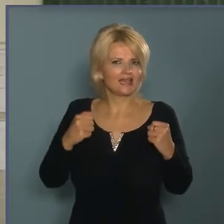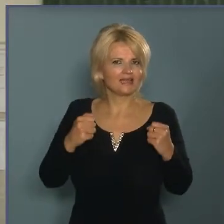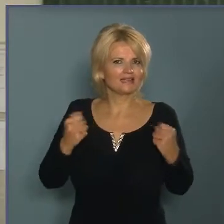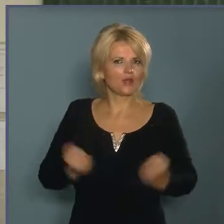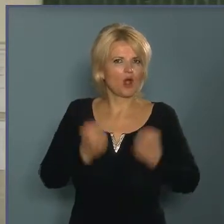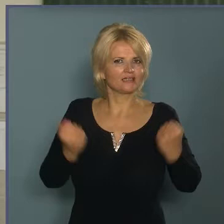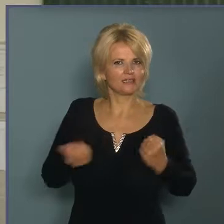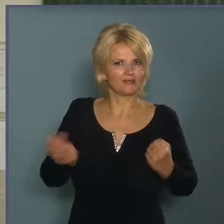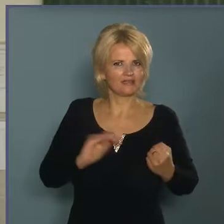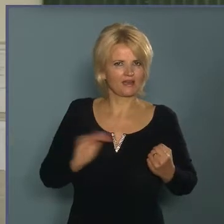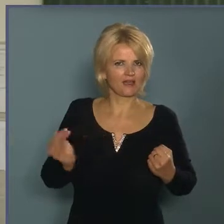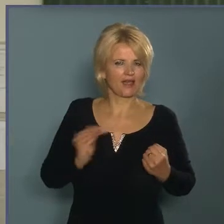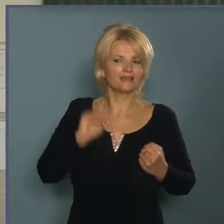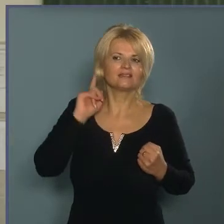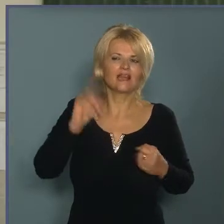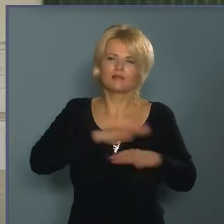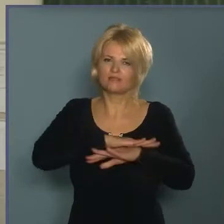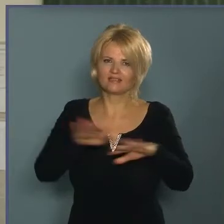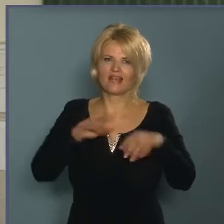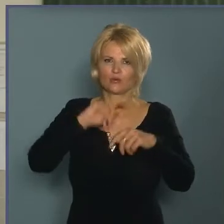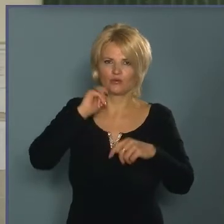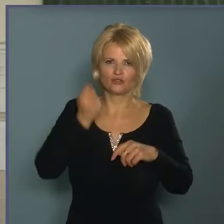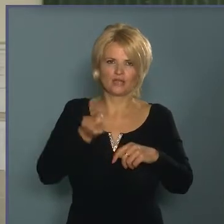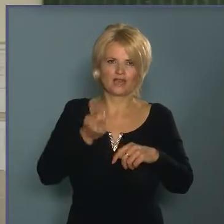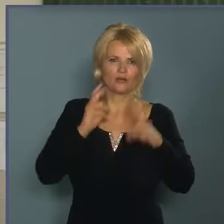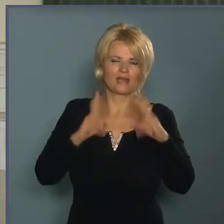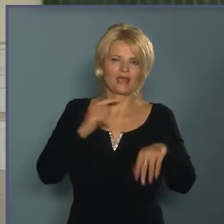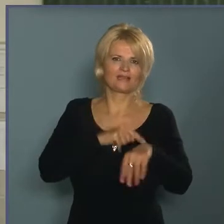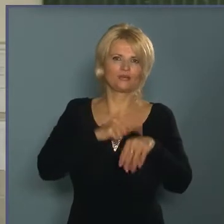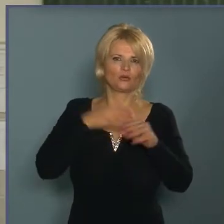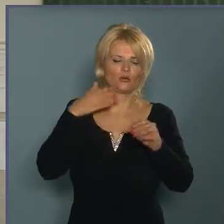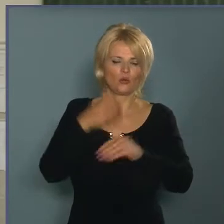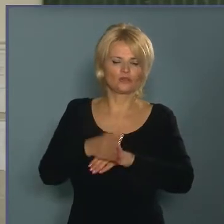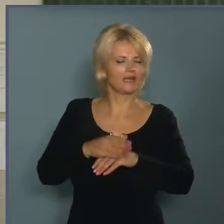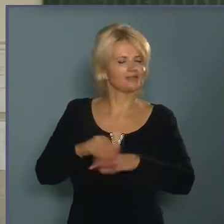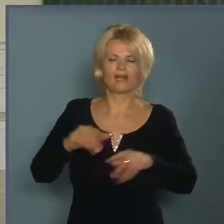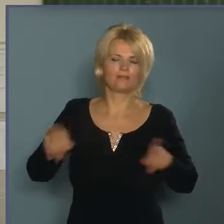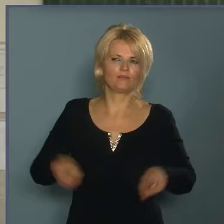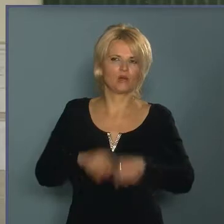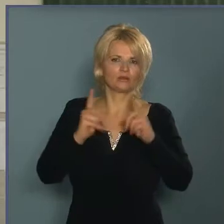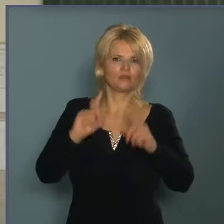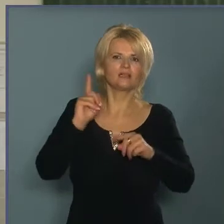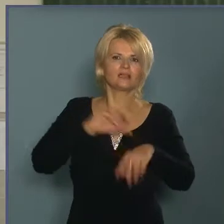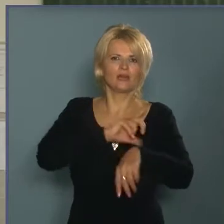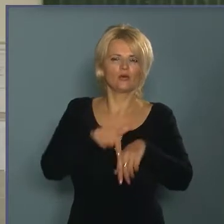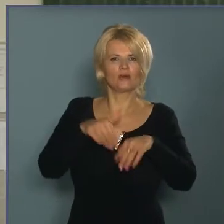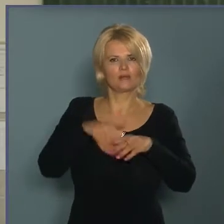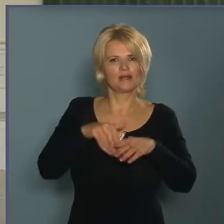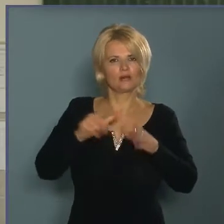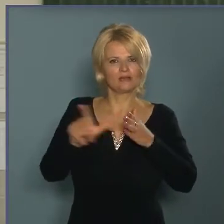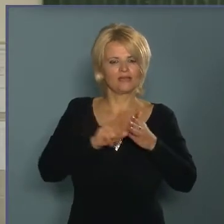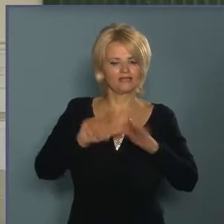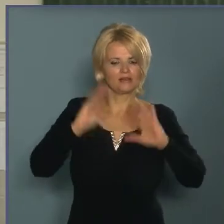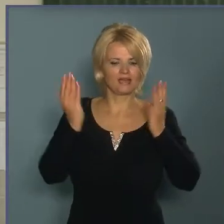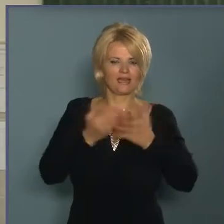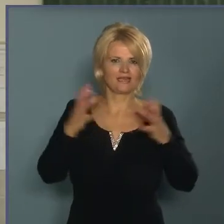aktiválni a gyerekeket. De mindenütt sikerül, csak időkértése. Lehet, hogy nem az első tíz percben, de az órán belül legalább kétszer